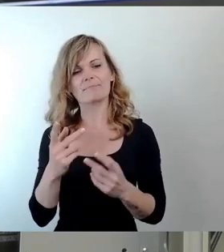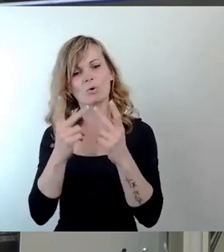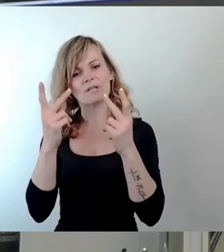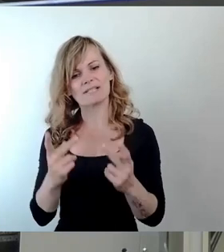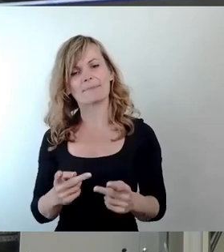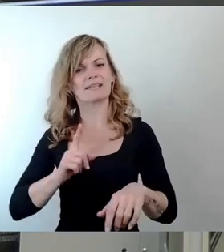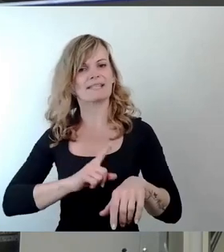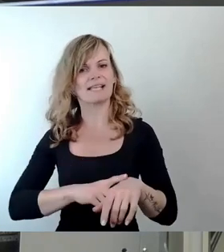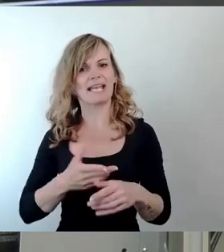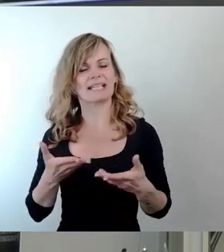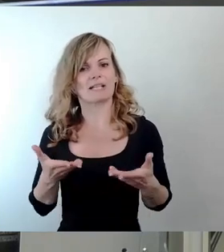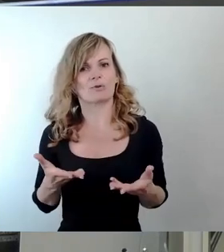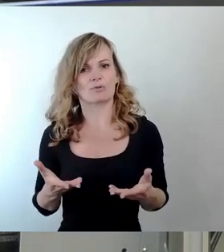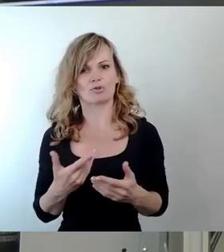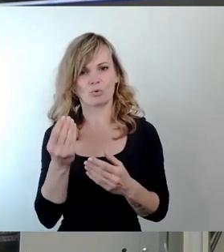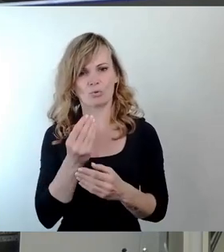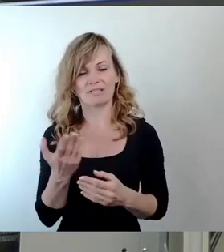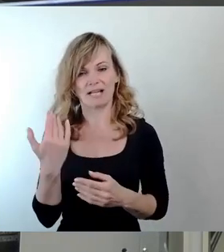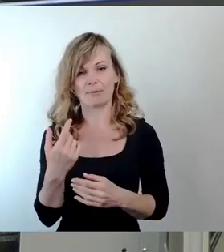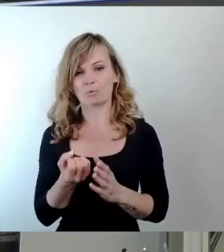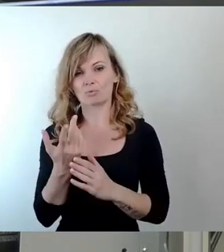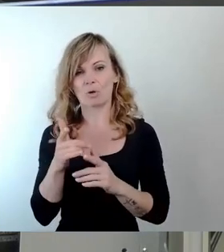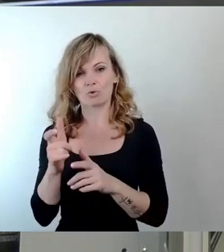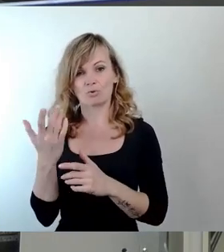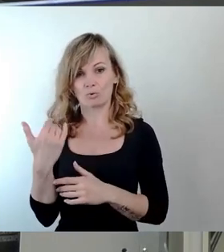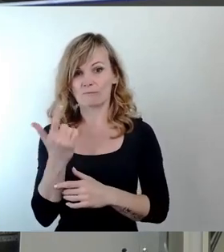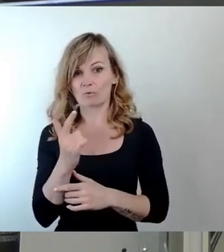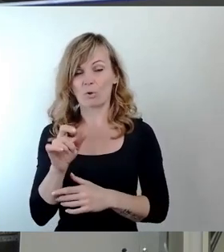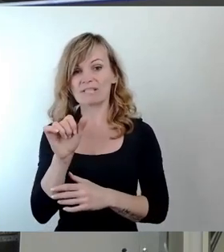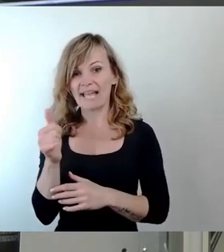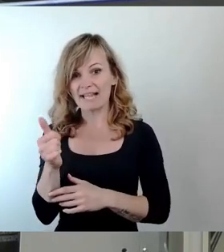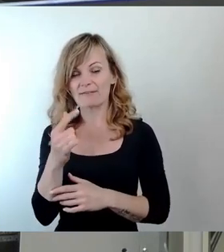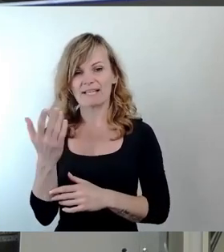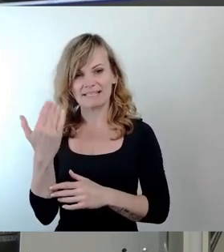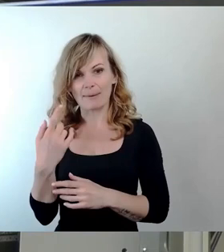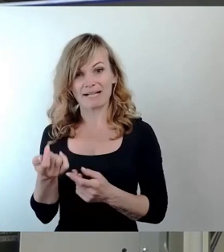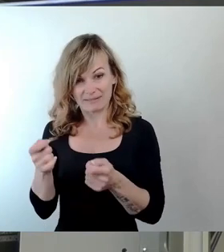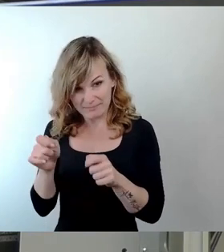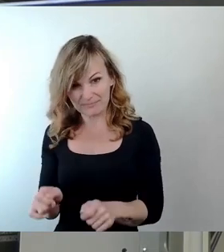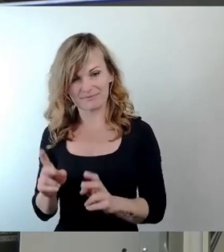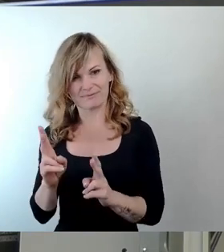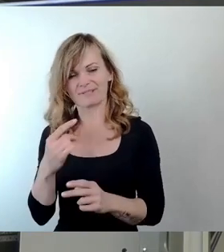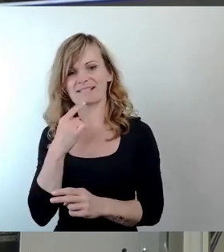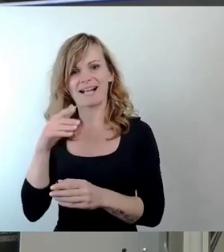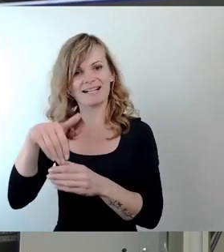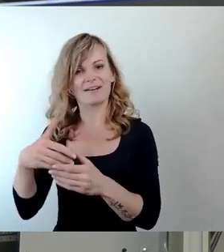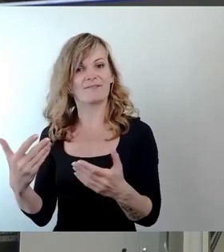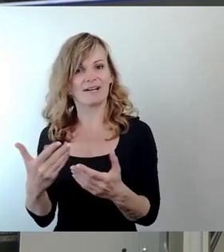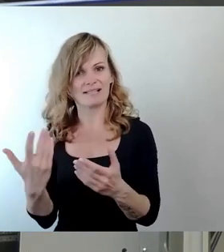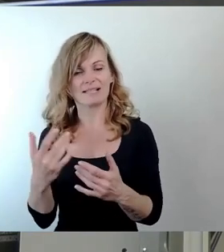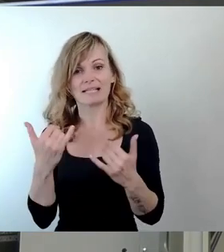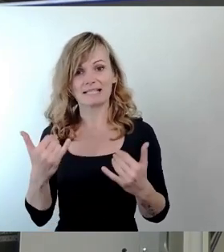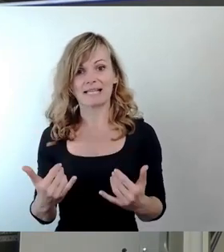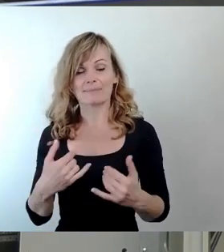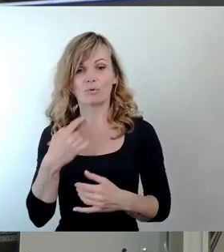Kulturhausschuss schon 2011 in Ergänzung zum Kulturentwicklungsplan verabschiedet hat. Da heißt es nämlich, gegenwärtig sind die im